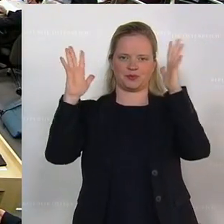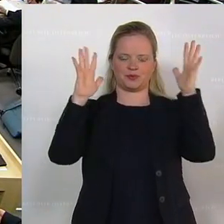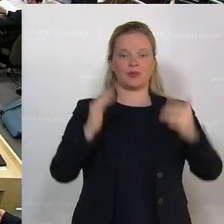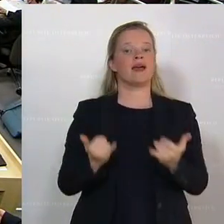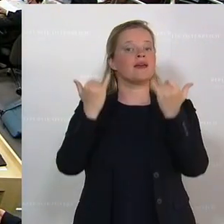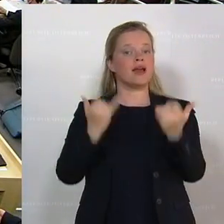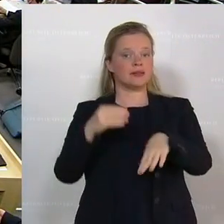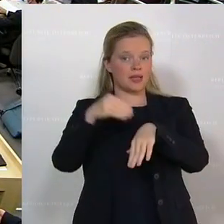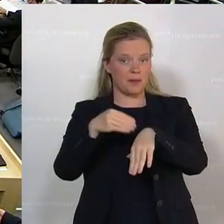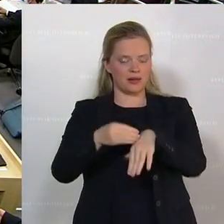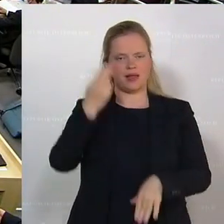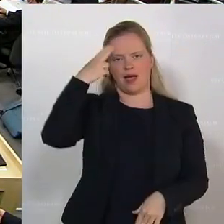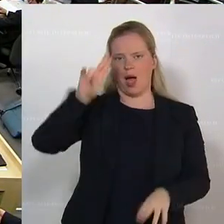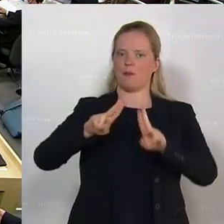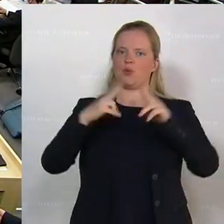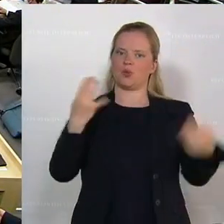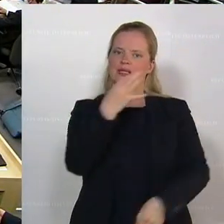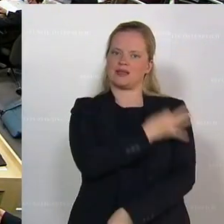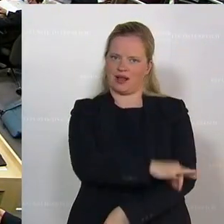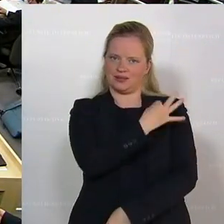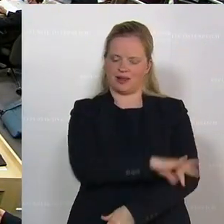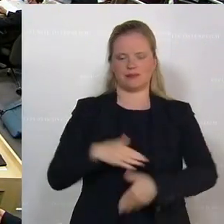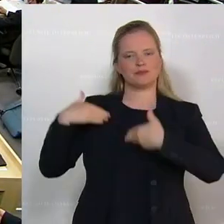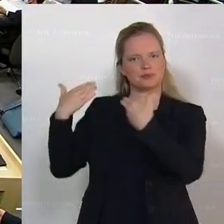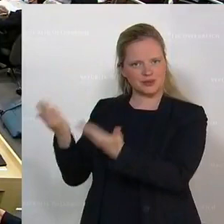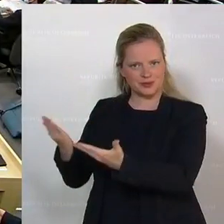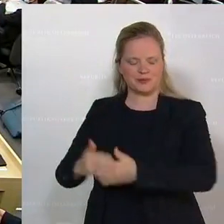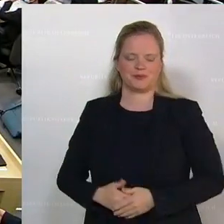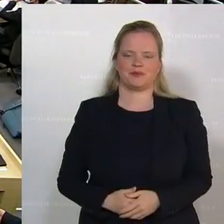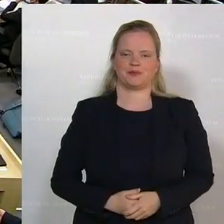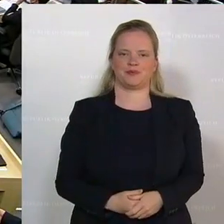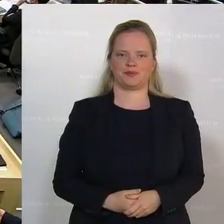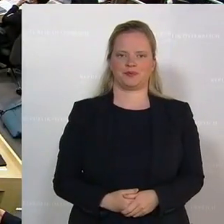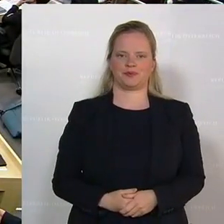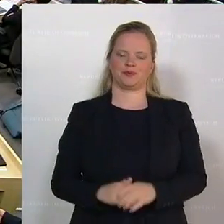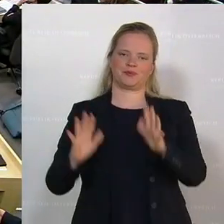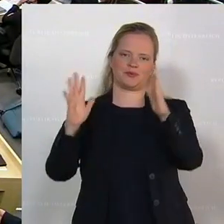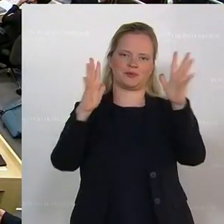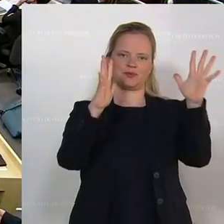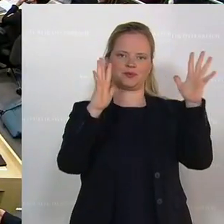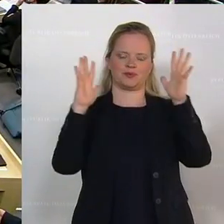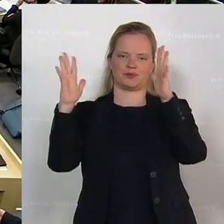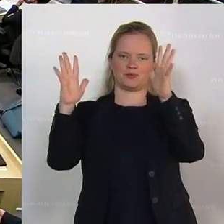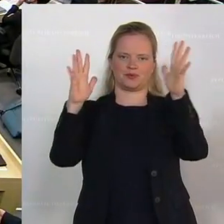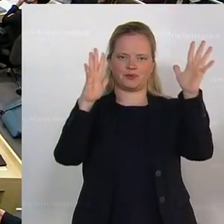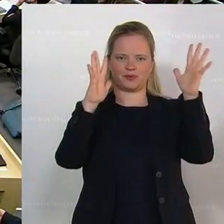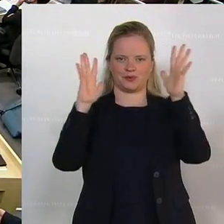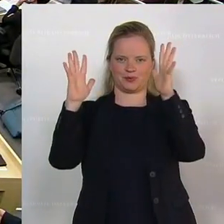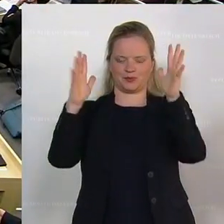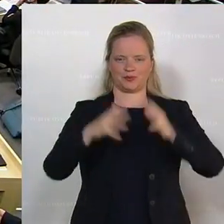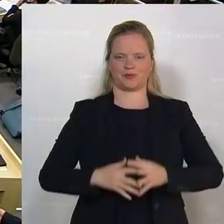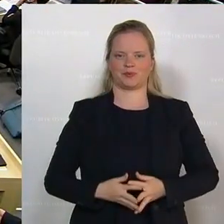vollen Einsatz statt Korruptionsverdacht, Verfassungsbruch und Unwahrheiten darin enthalten. sind 50 Fragen, die der